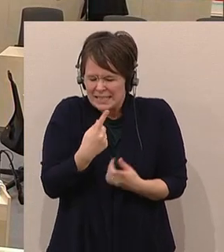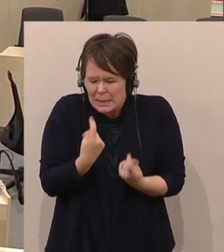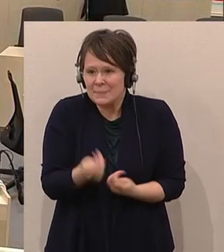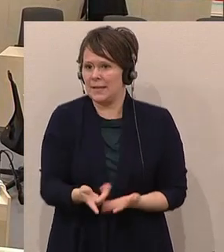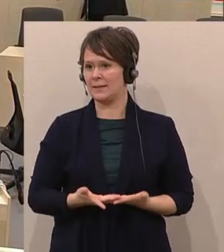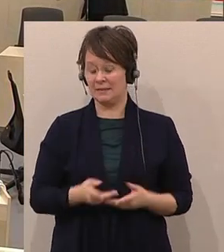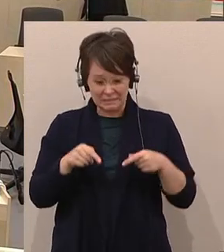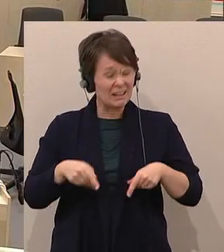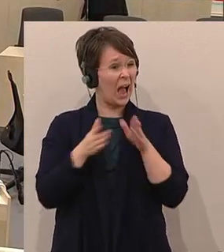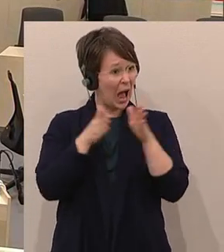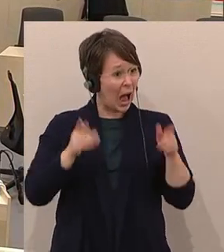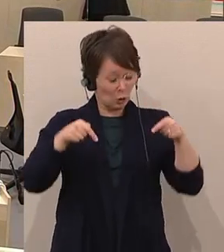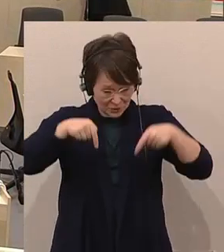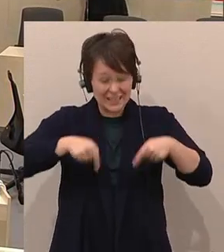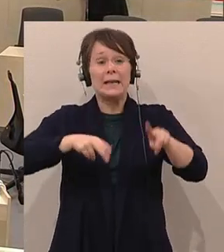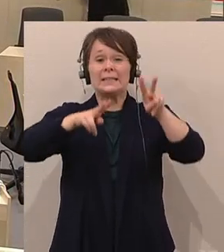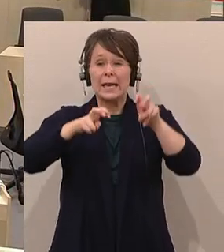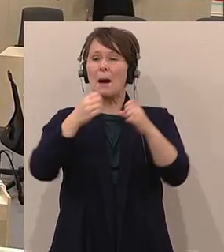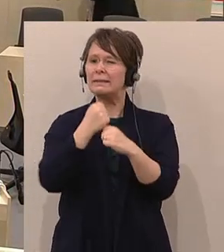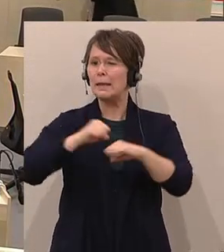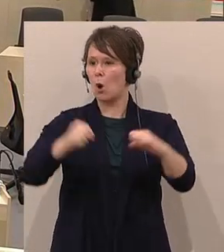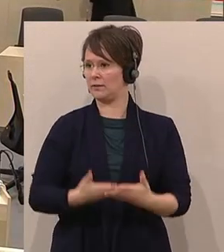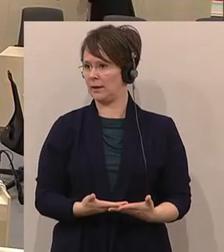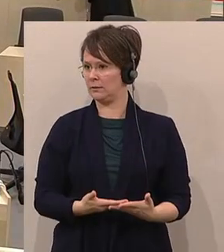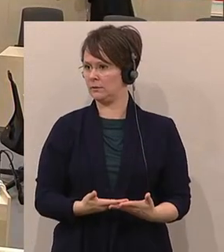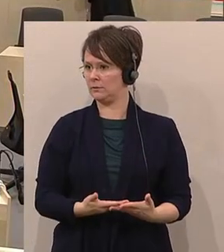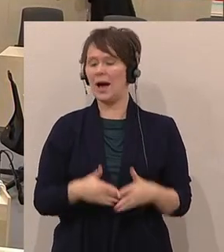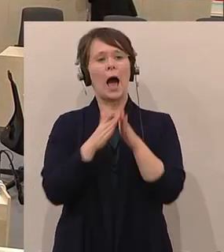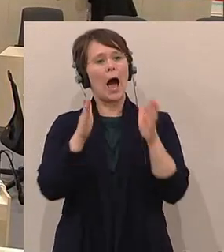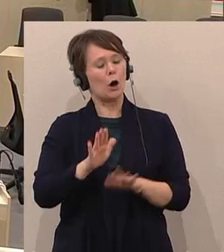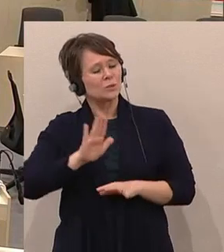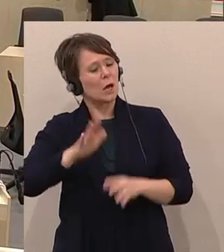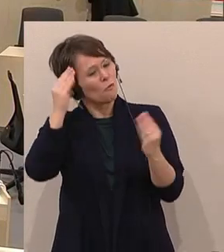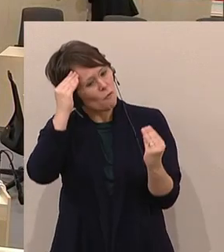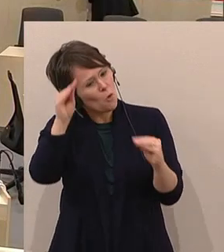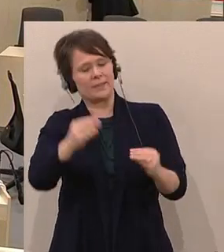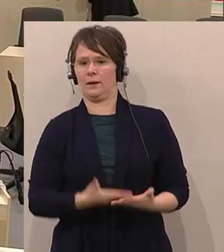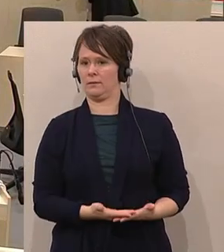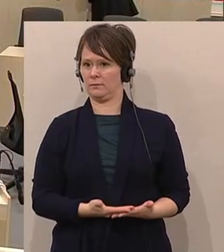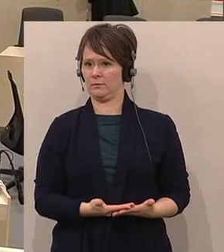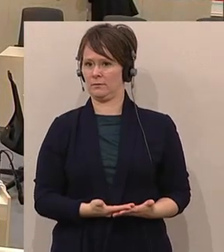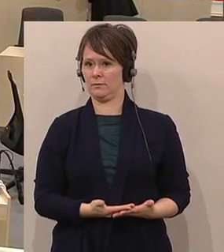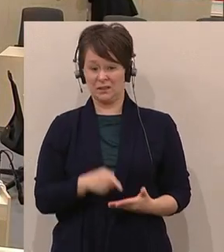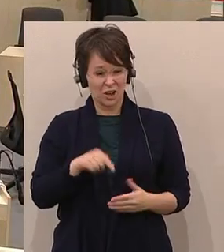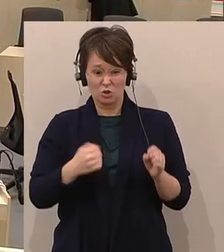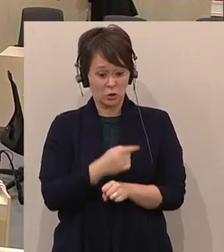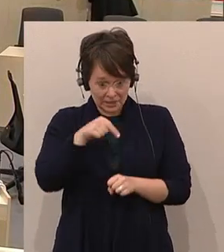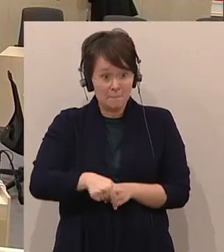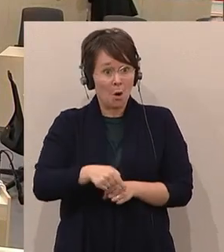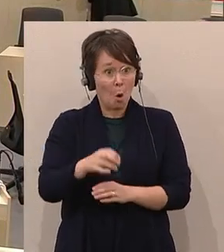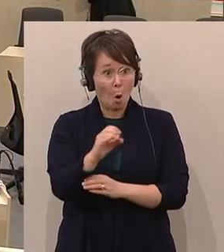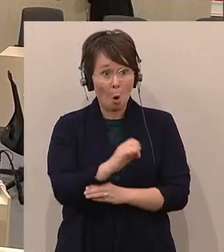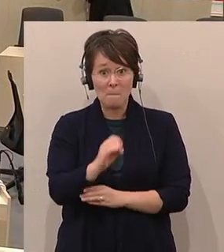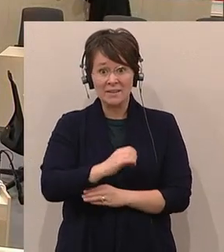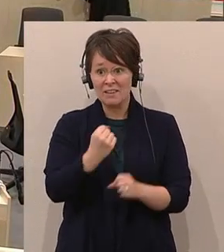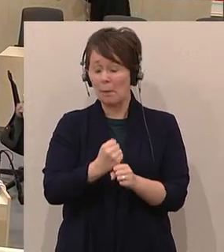Haus, wo über Demokratie gesprochen wird, wo über die Würde des Hauses gesprochen wird, dass auch hier nicht objektiv gearbeitet wird, weil man